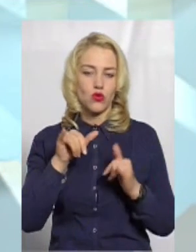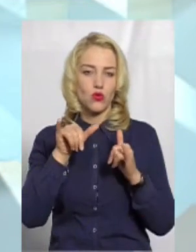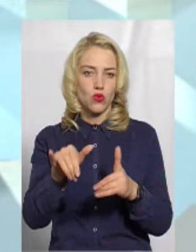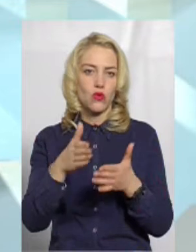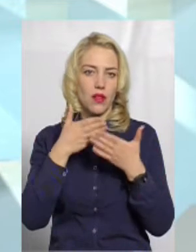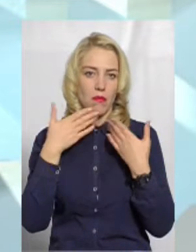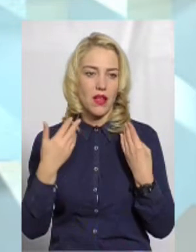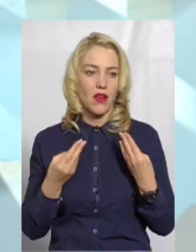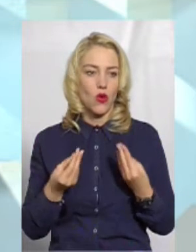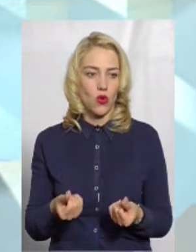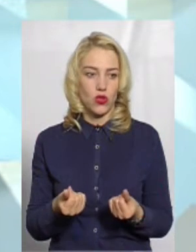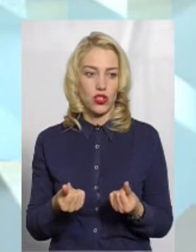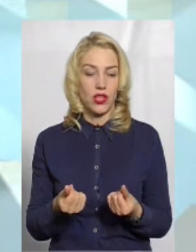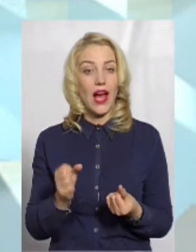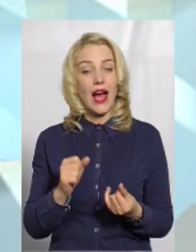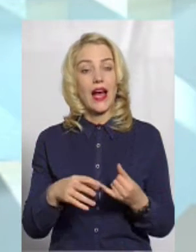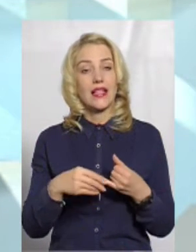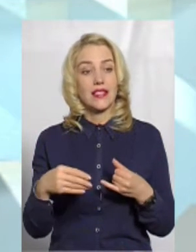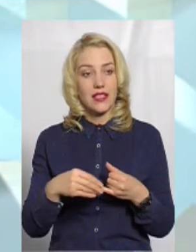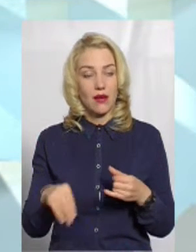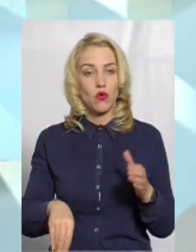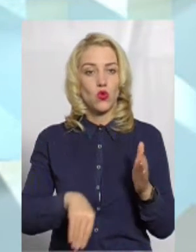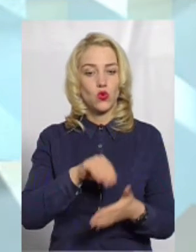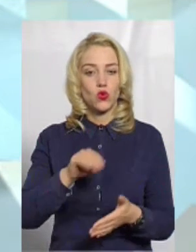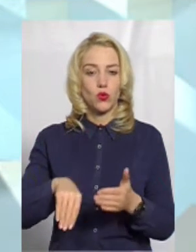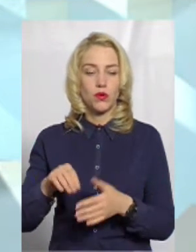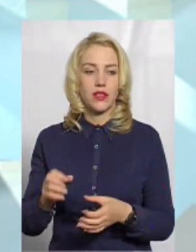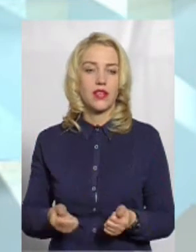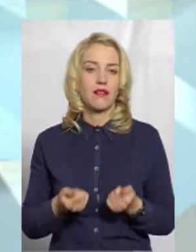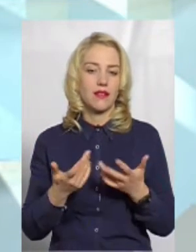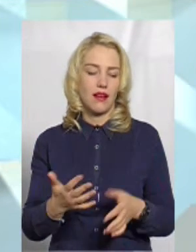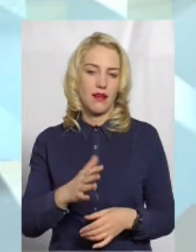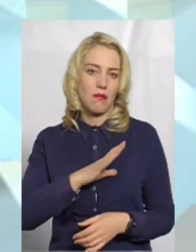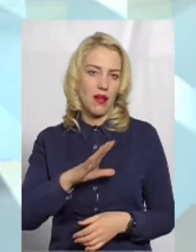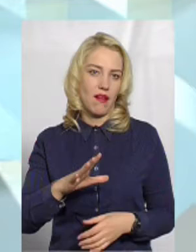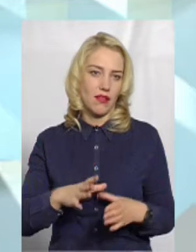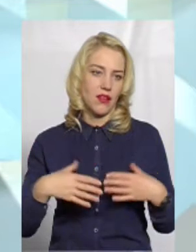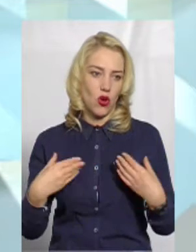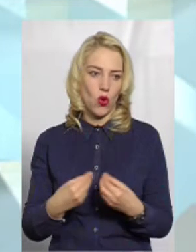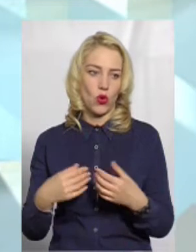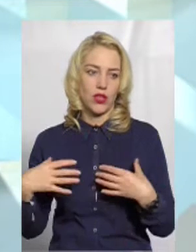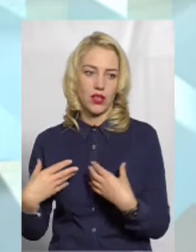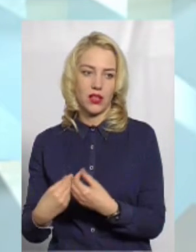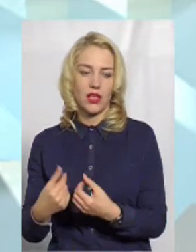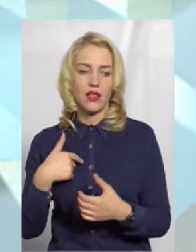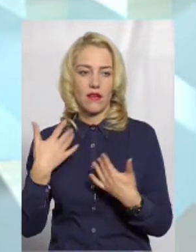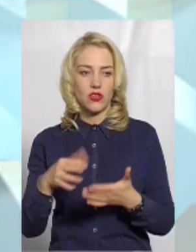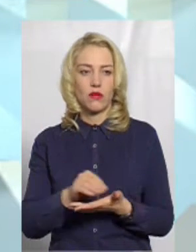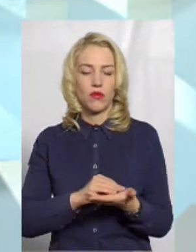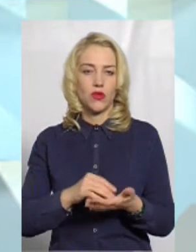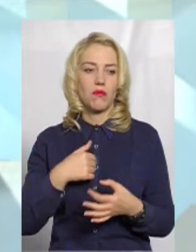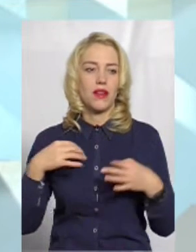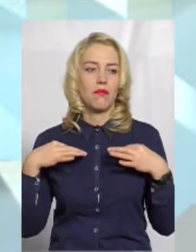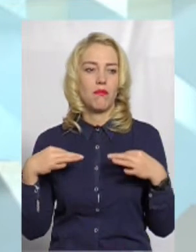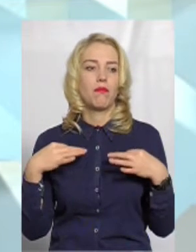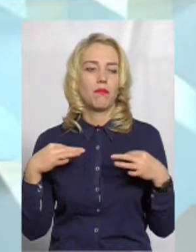грошей. А землю скуплять кілька багатих родин. І я вже повторюю, мені